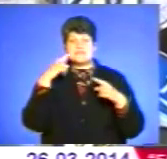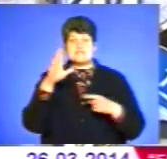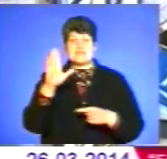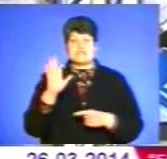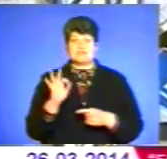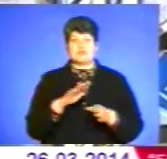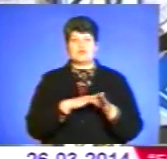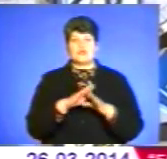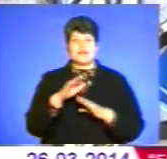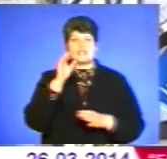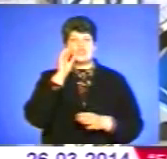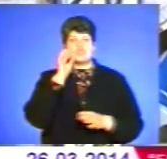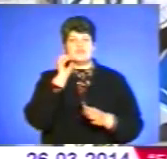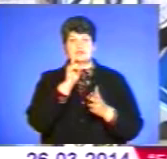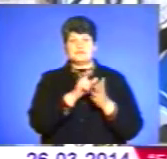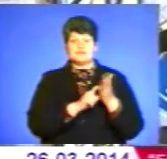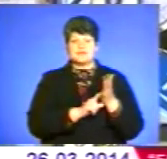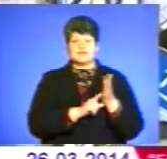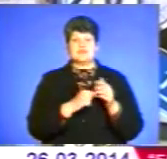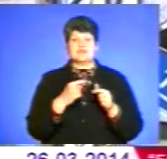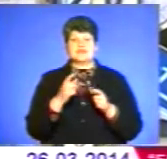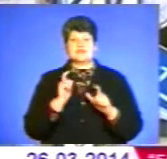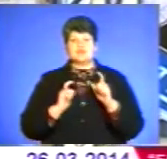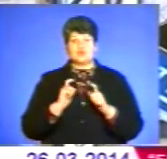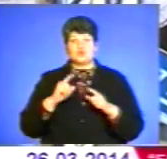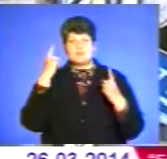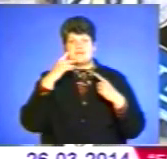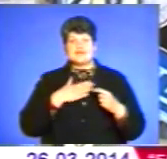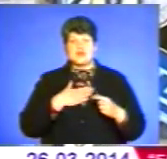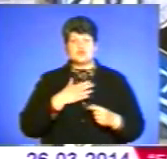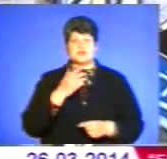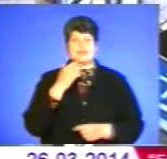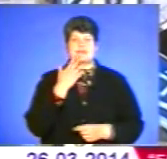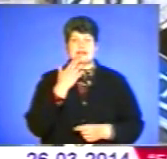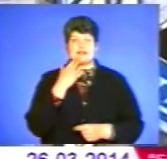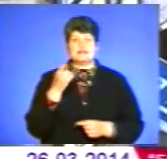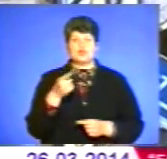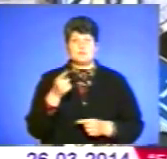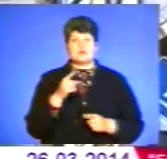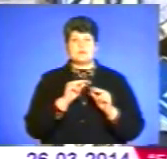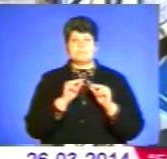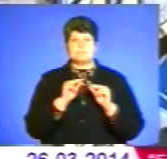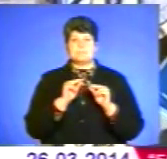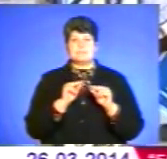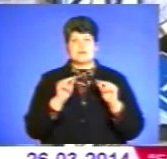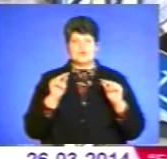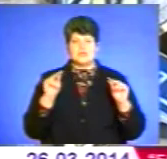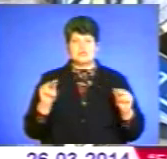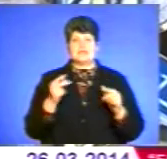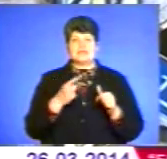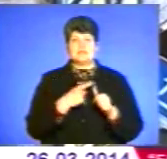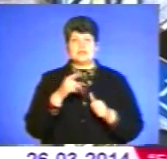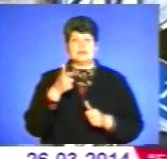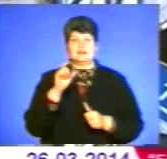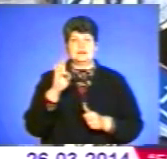поезії Шевченка від Інституту мистецтв нашого національного Тернопільського педагогічного університету імені Володимира Гнатюка